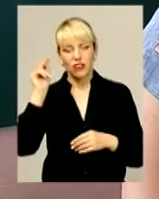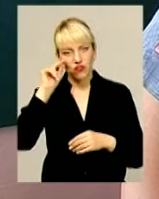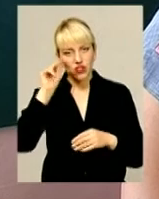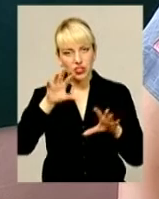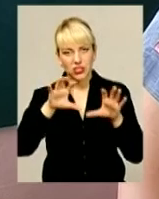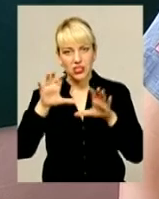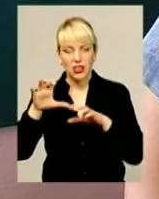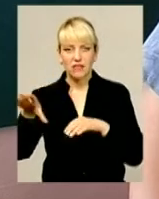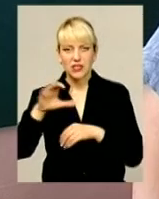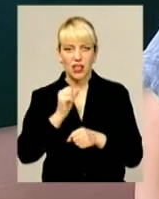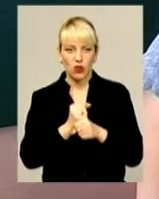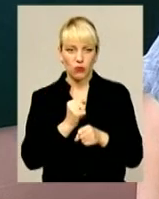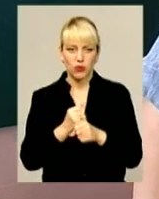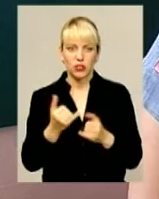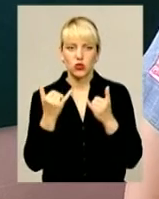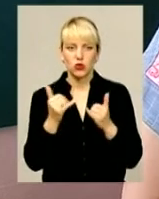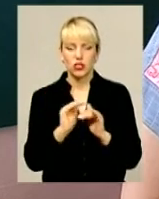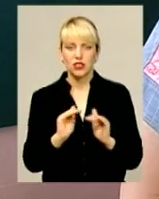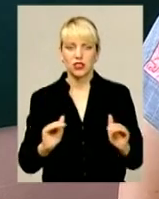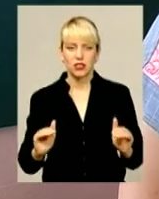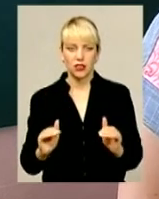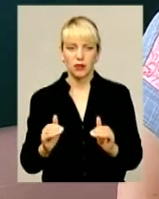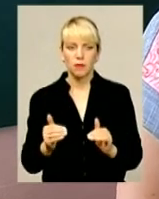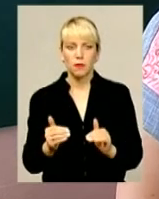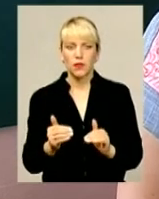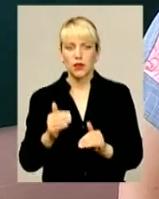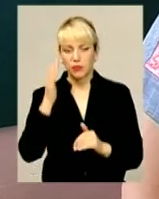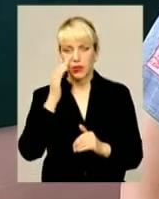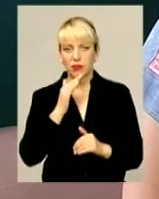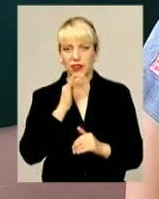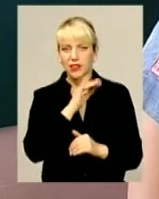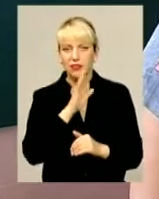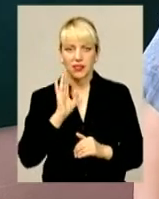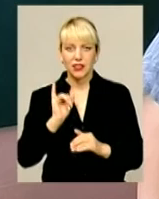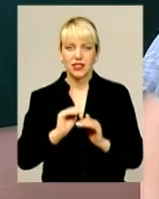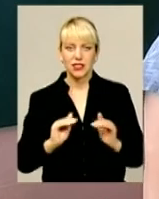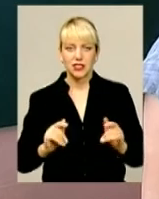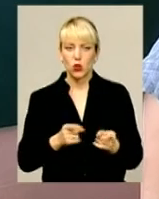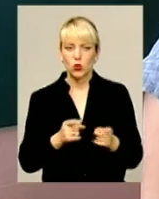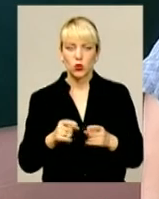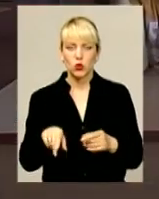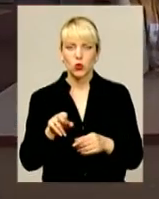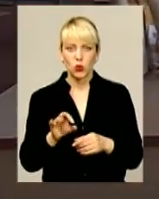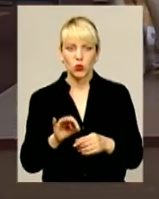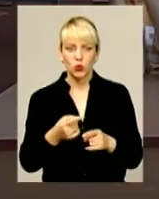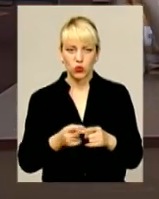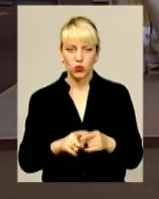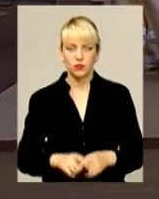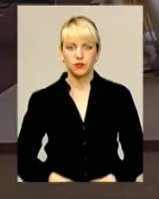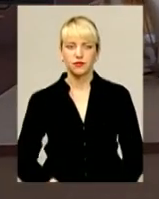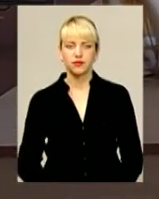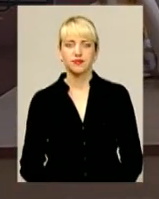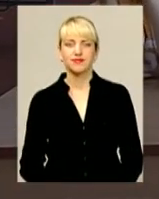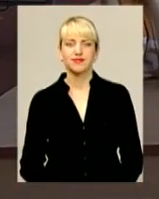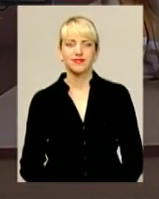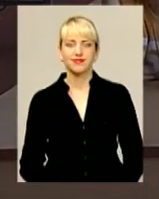робити. І сучасні діти, батьки і діти, вони дуже готують дитину до того. Тетяна Ворожцова,